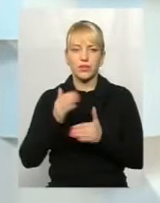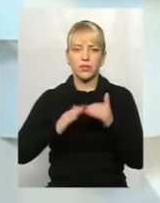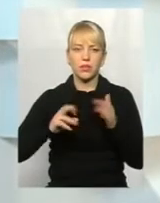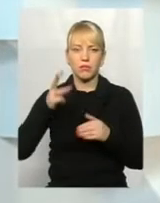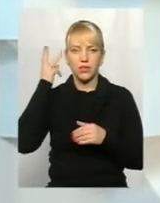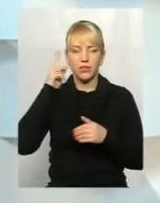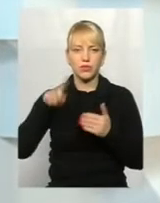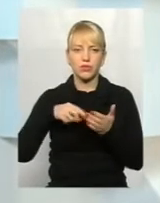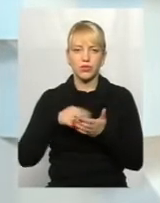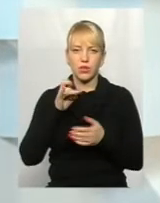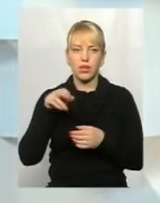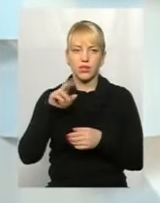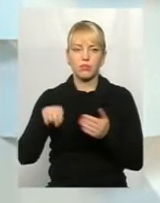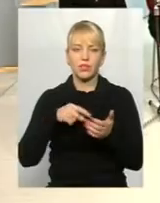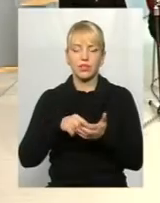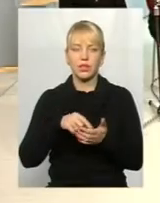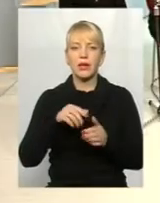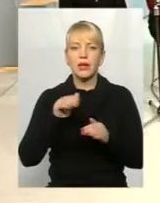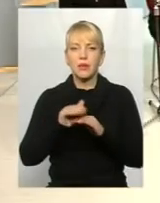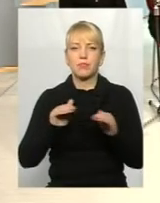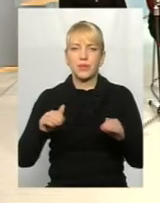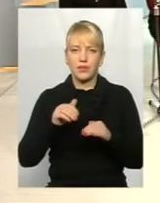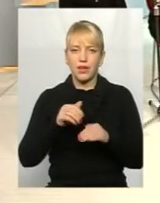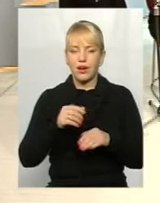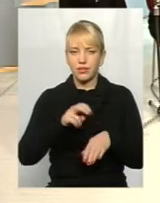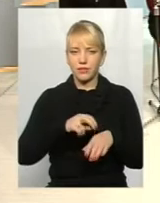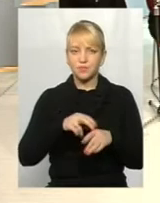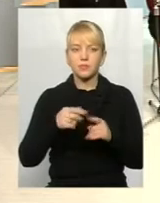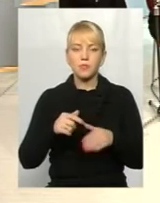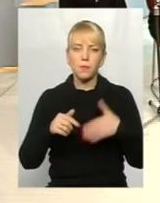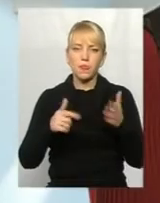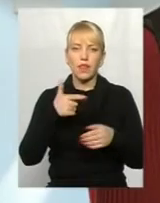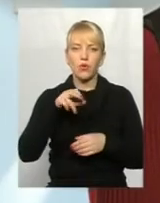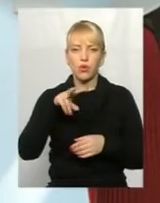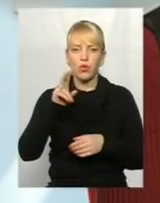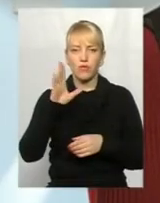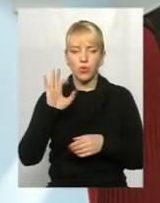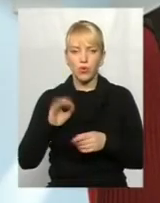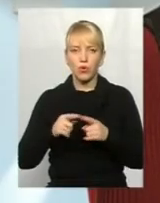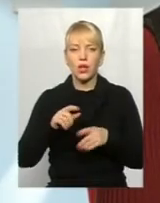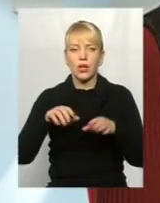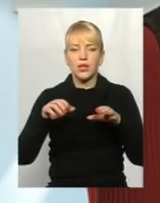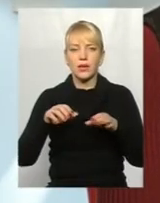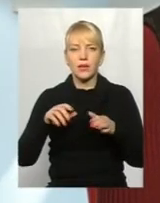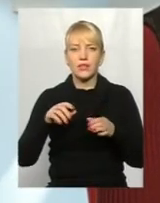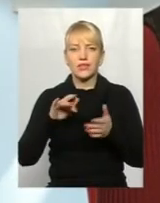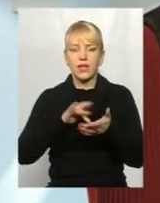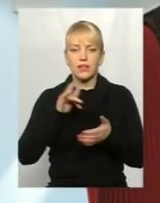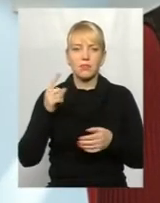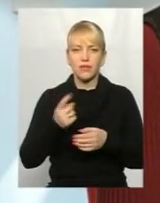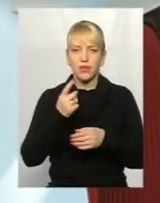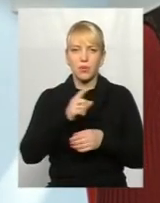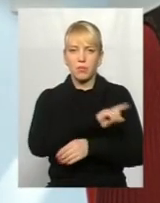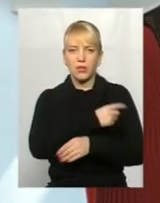міської ради, міський педіатр. По праву руку від мене Людмила Головко, головний лікар Хмельницького міського центру первинної медико